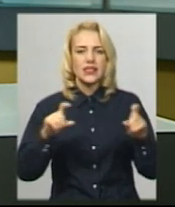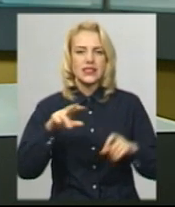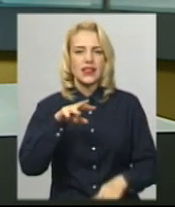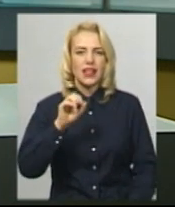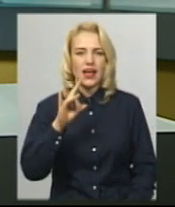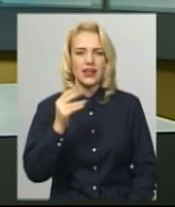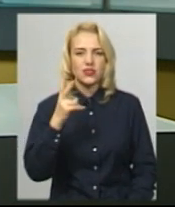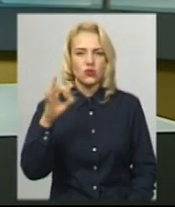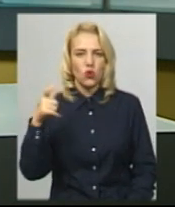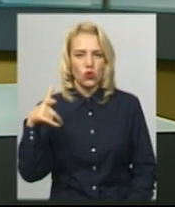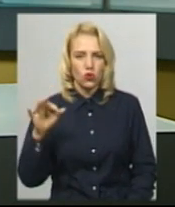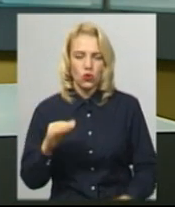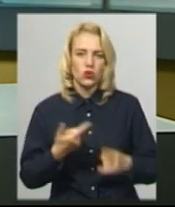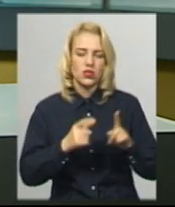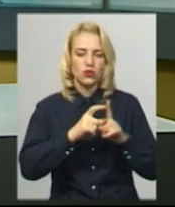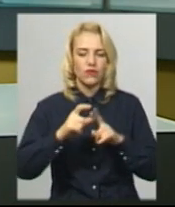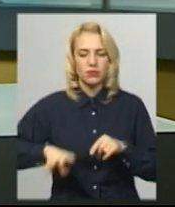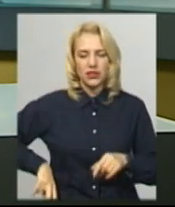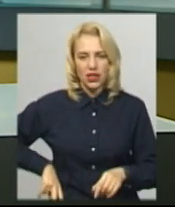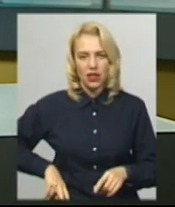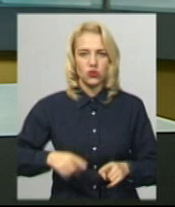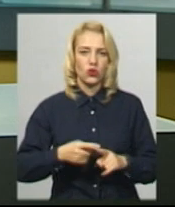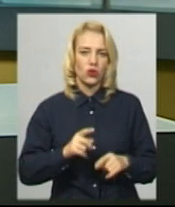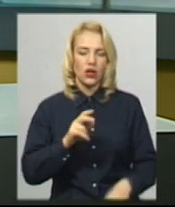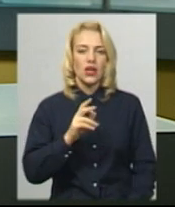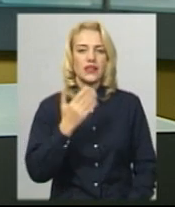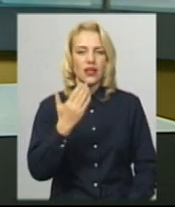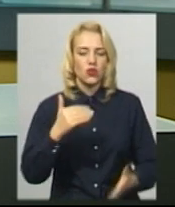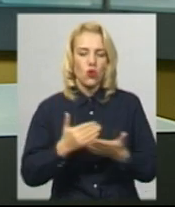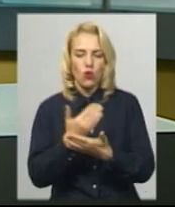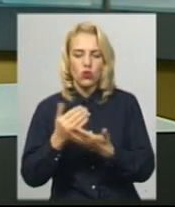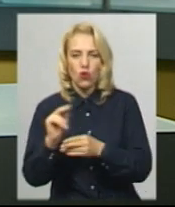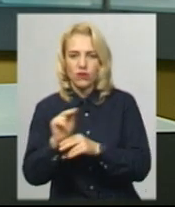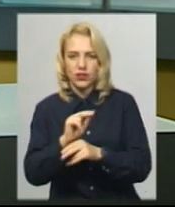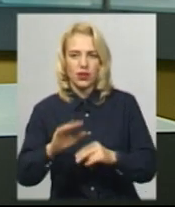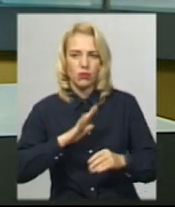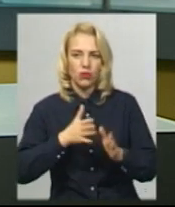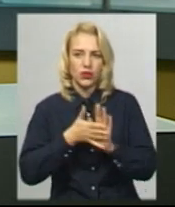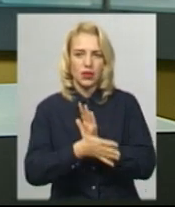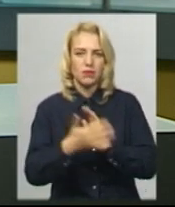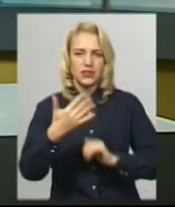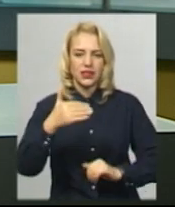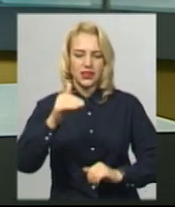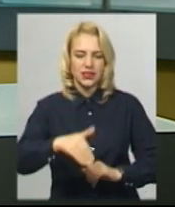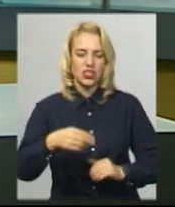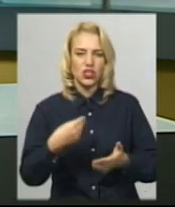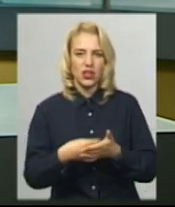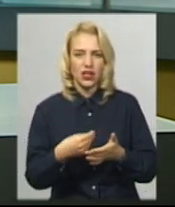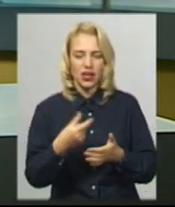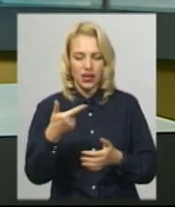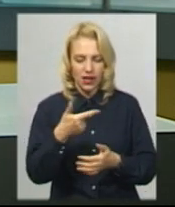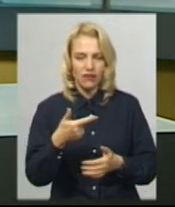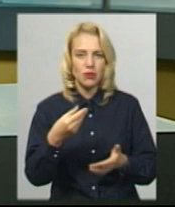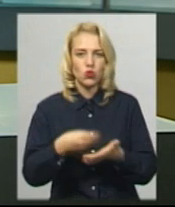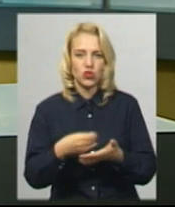Старицького. За словами директора театру Андрія Ковальчука, на її оновлення витратили 50 тисяч гривень з бюджету театру. Планують